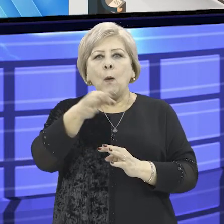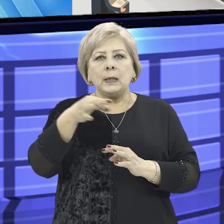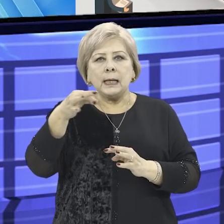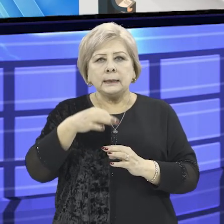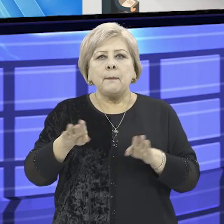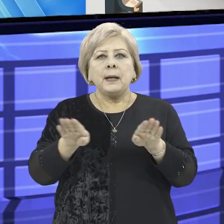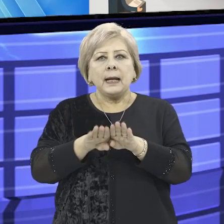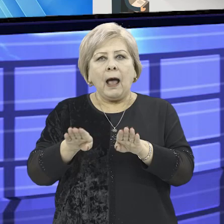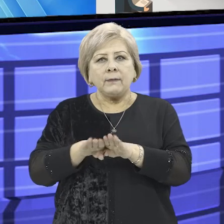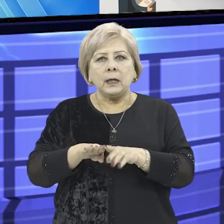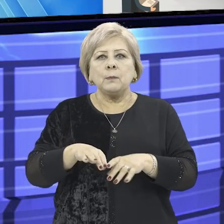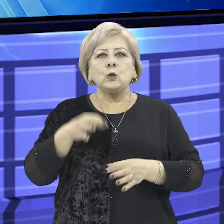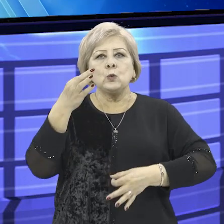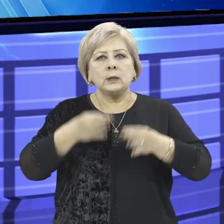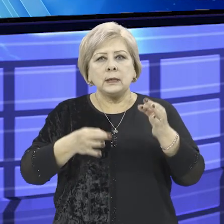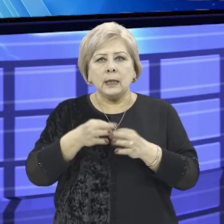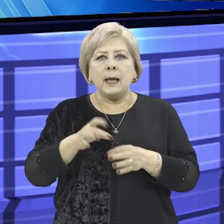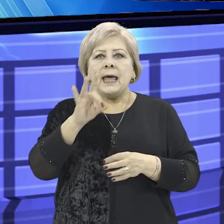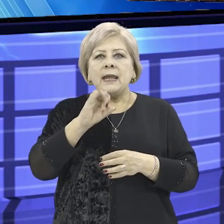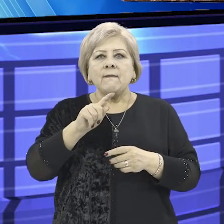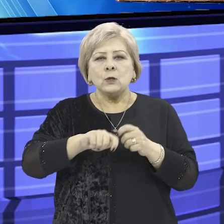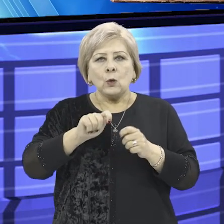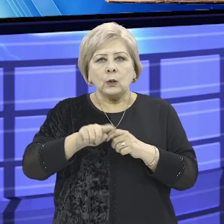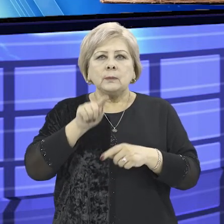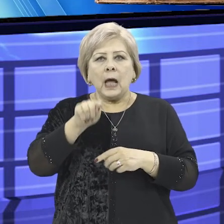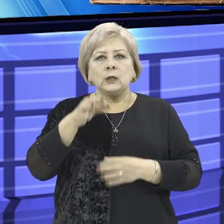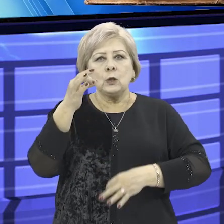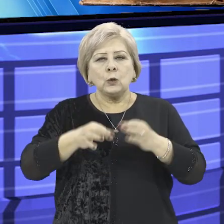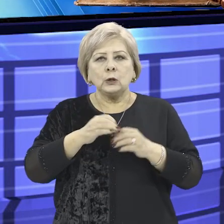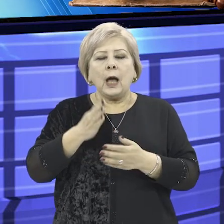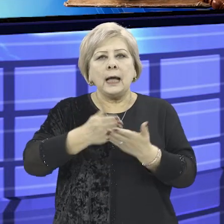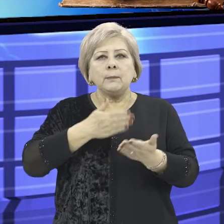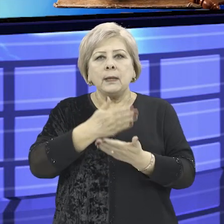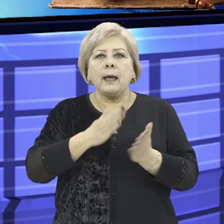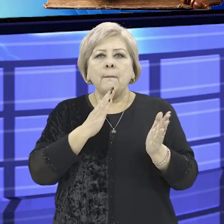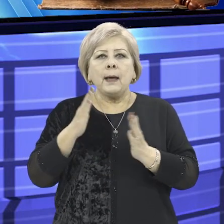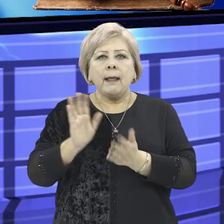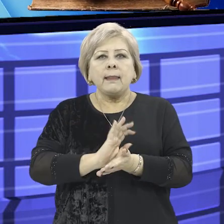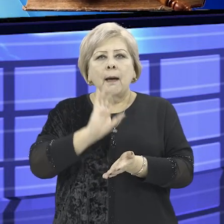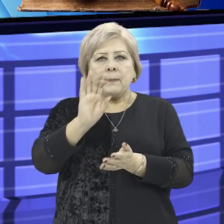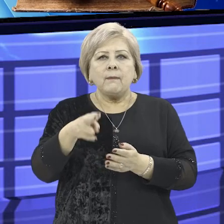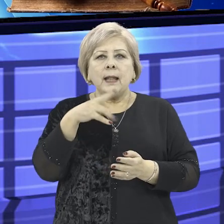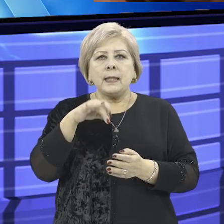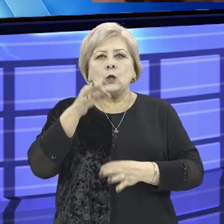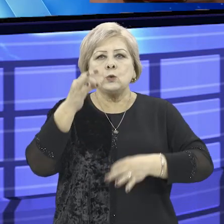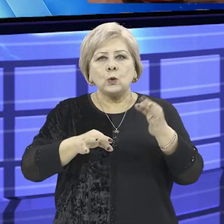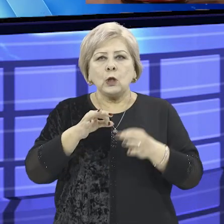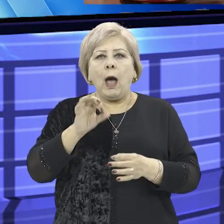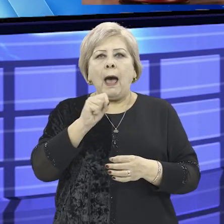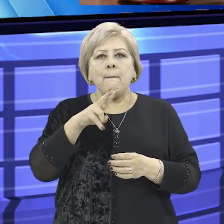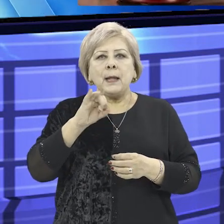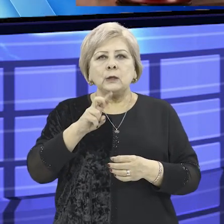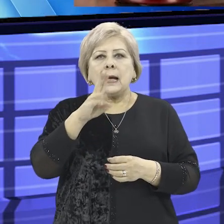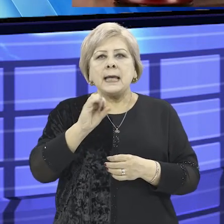областными и приравненными к ним судами, в ревизионном порядке в данных судах. Отменен порядок направления дел судами